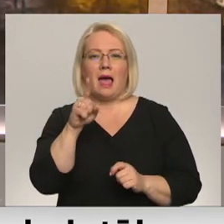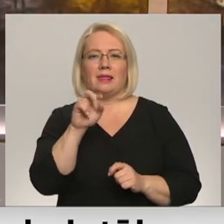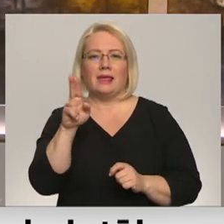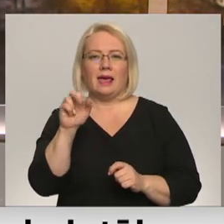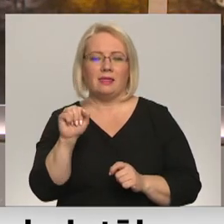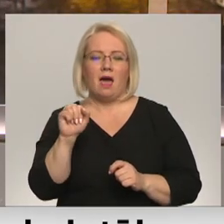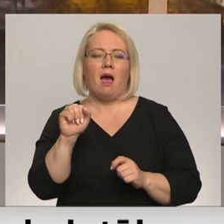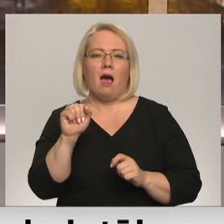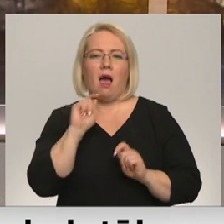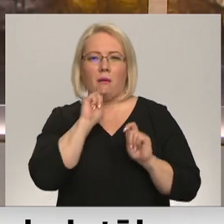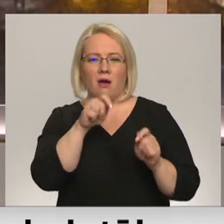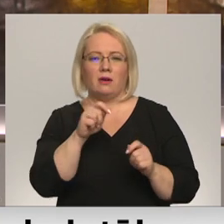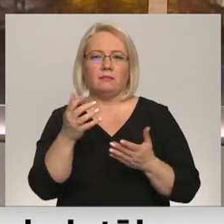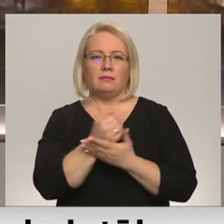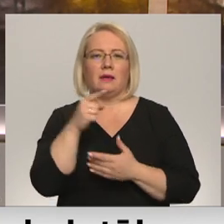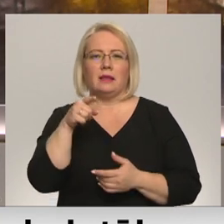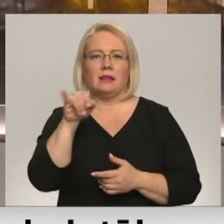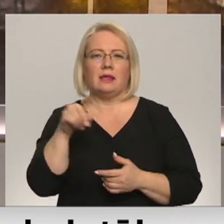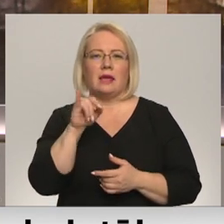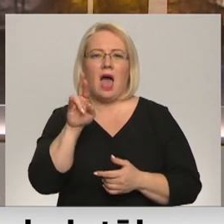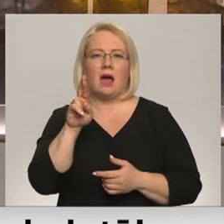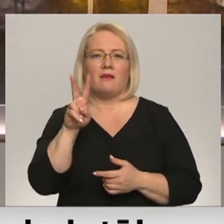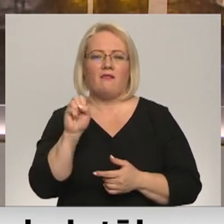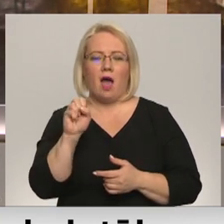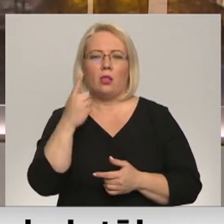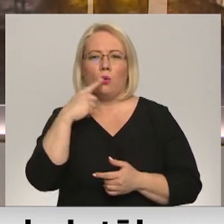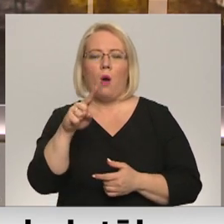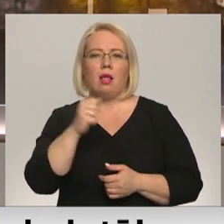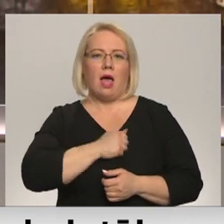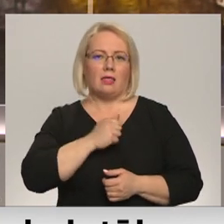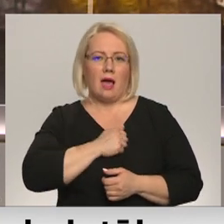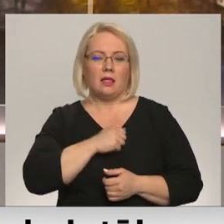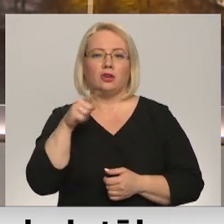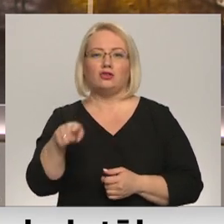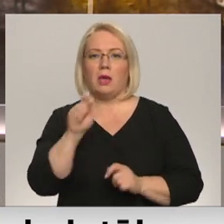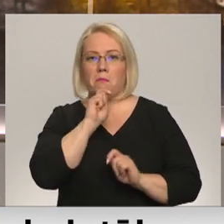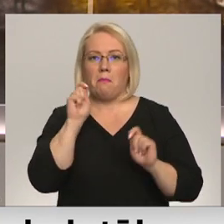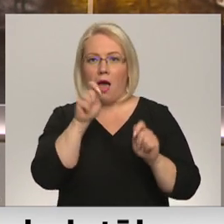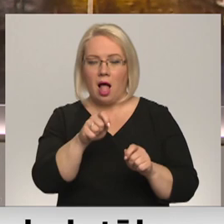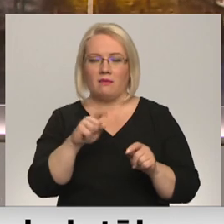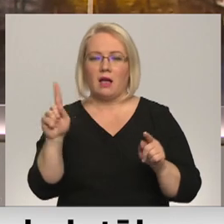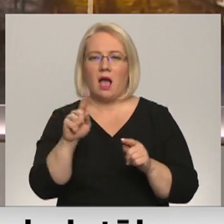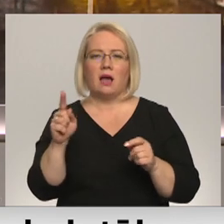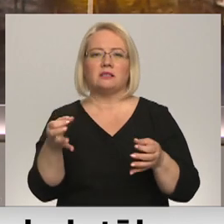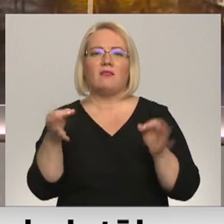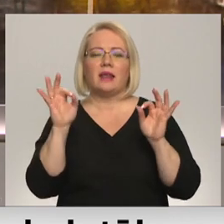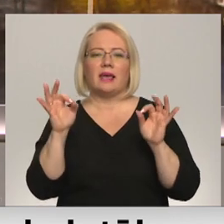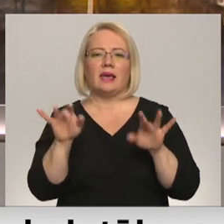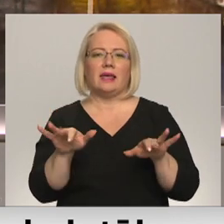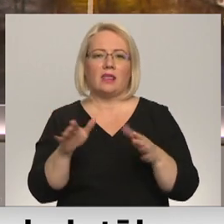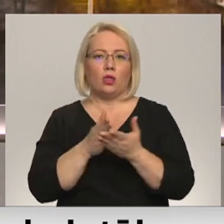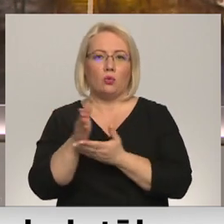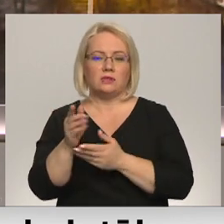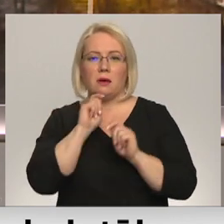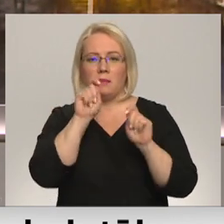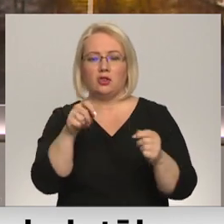informātikas skolotājs guntis Ķārva no Latgales. Šo balvu jau 15 gadus kā nozīmīgāko apbalvojumu digitalajā nozerē piešķir